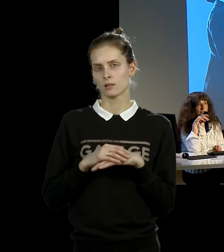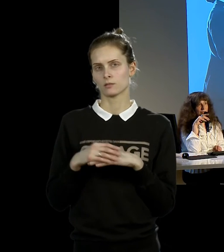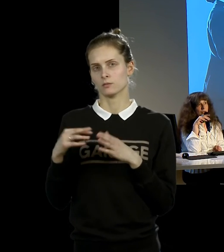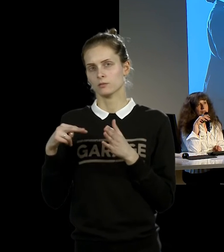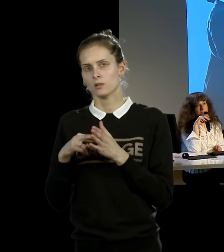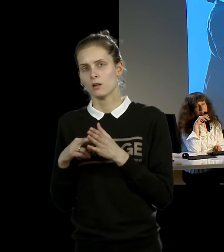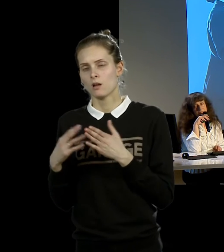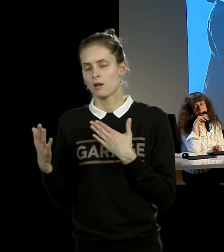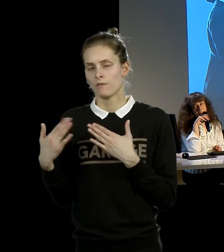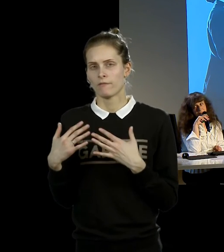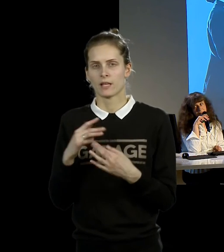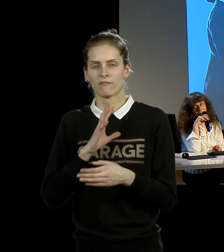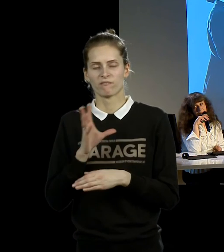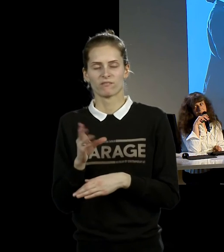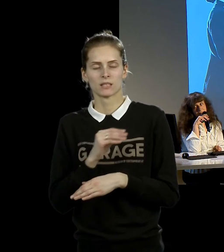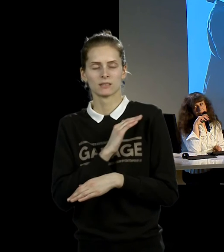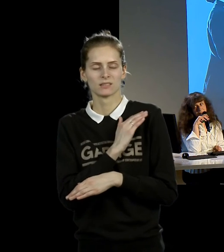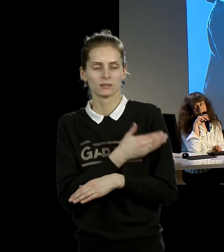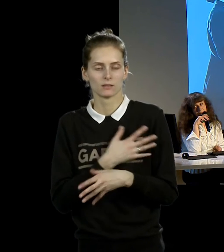такой, как бы, на выносливость и на доверие.